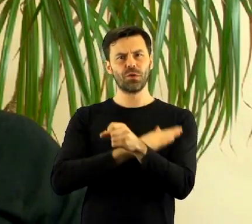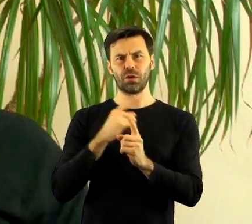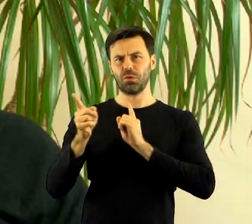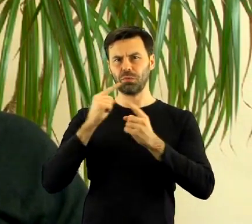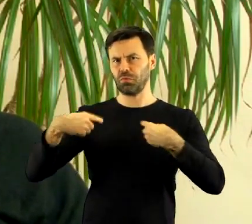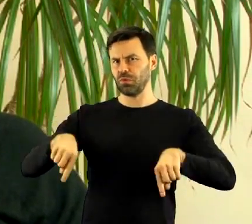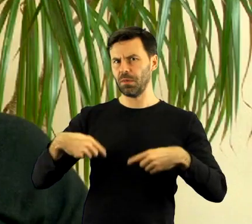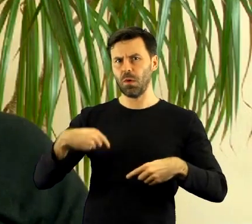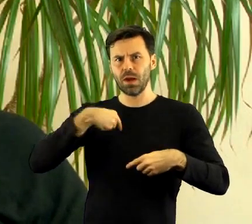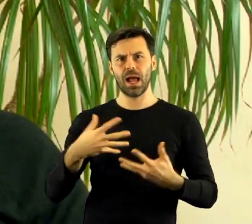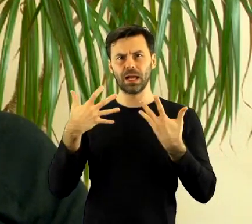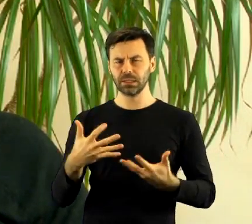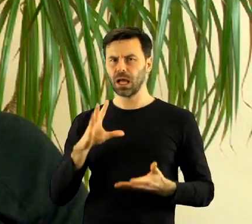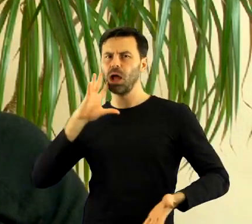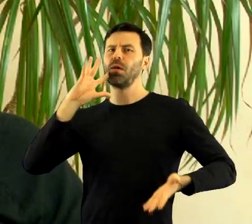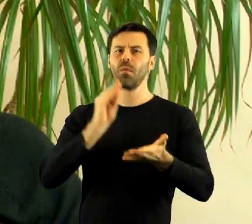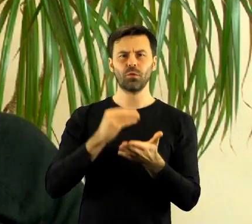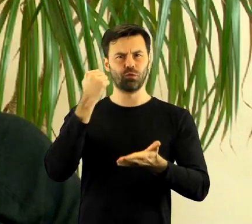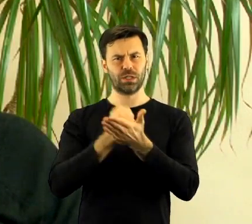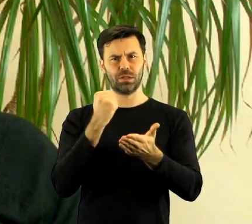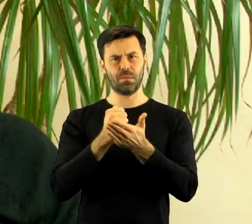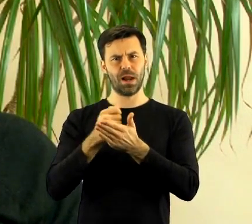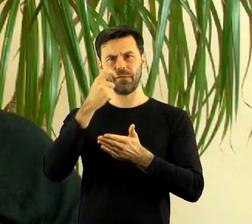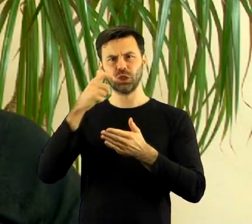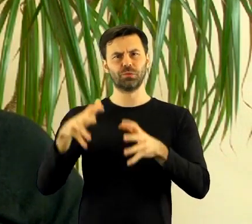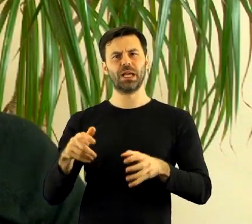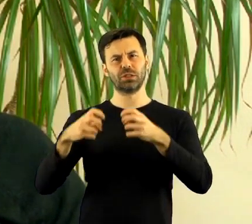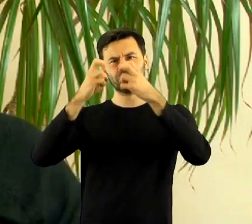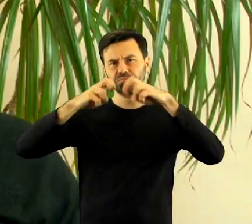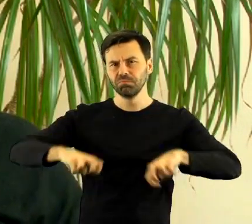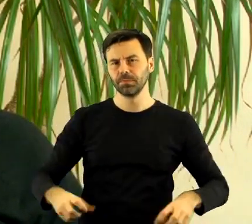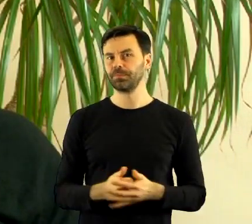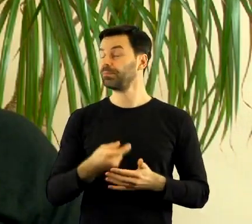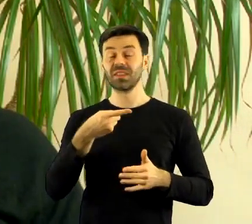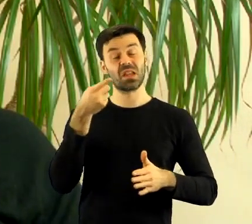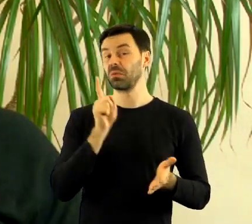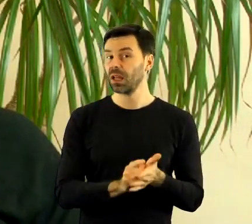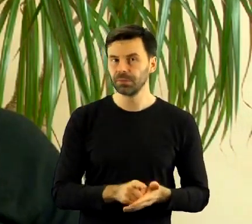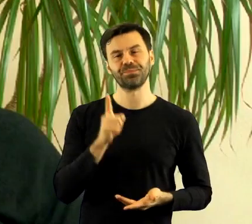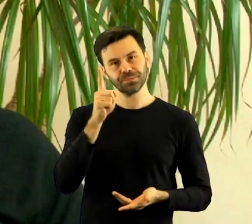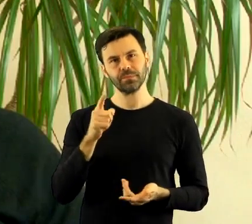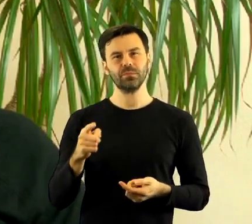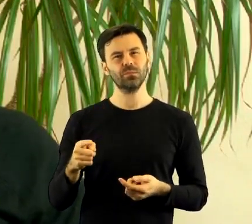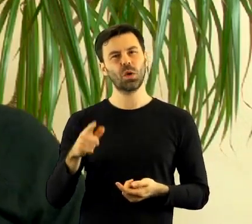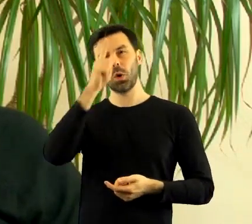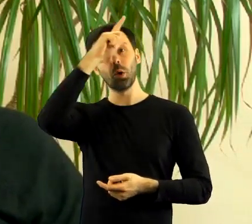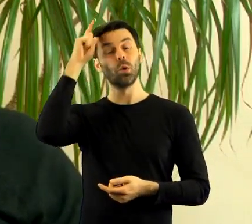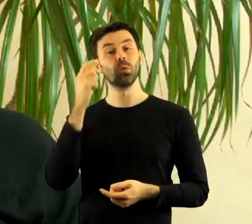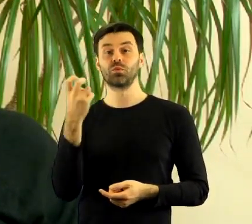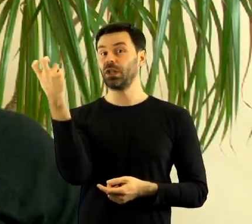Chcemy po prostu, żeby to jeszcze raz było rozpatrzone. Oczywiście nie udało nam się, udało nam się zainteresować opinię publiczną,